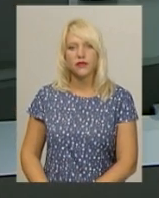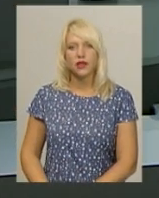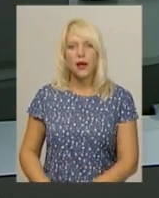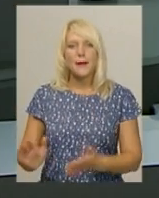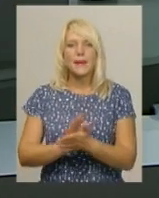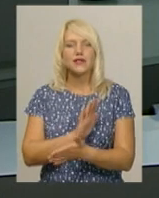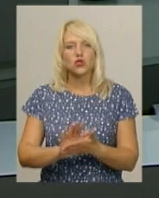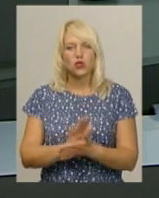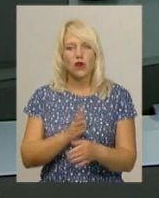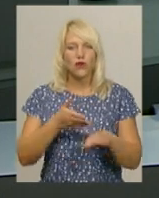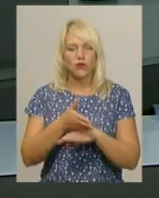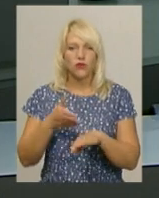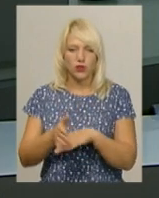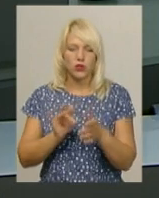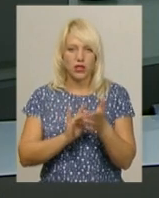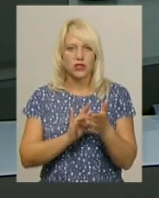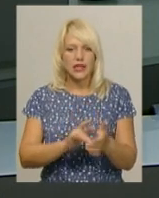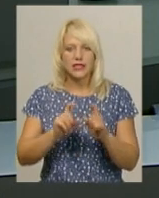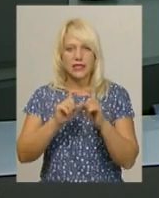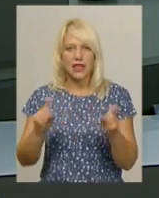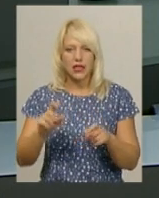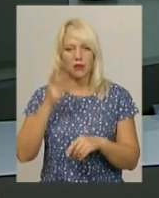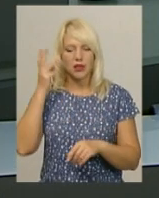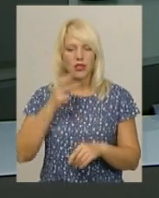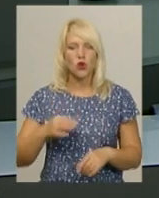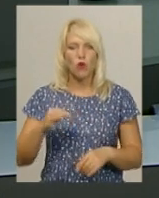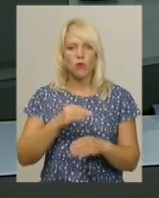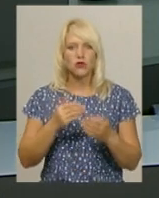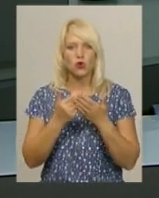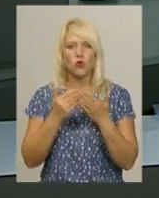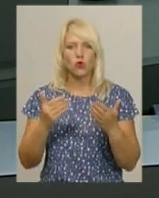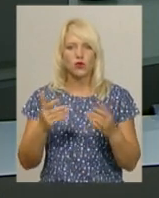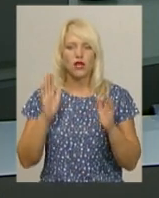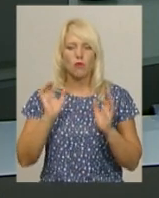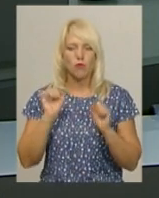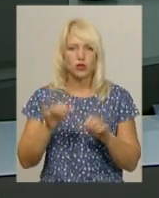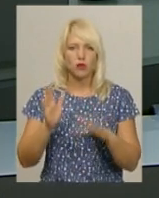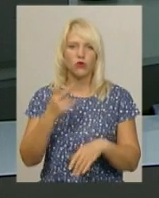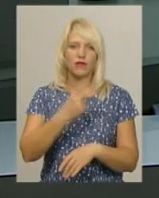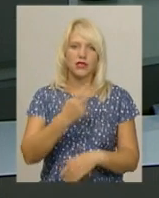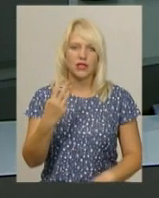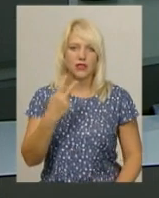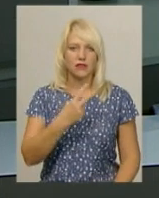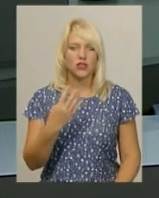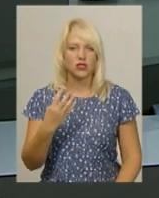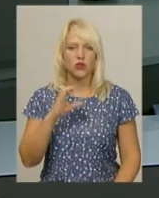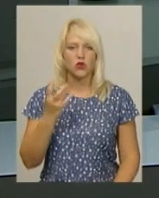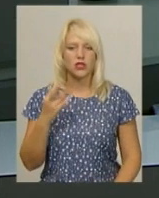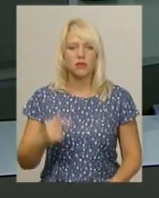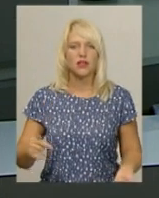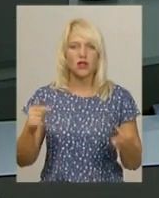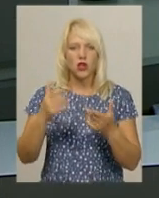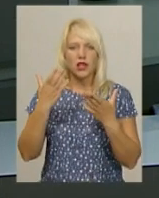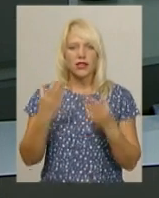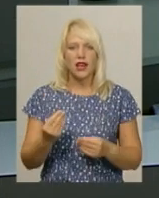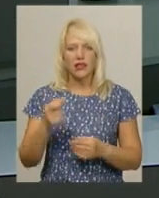Безкоштовно відвідати екскурсію залами Хмельницького обласного художнього музею можна буде 23 та 24 серпня з нагоди Дня